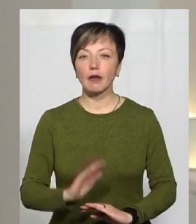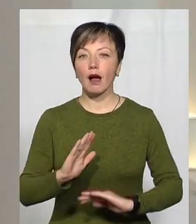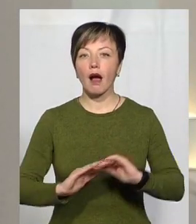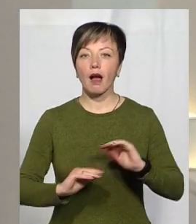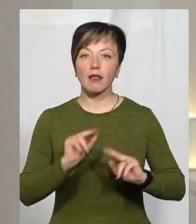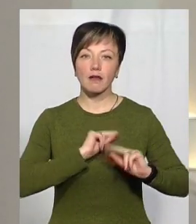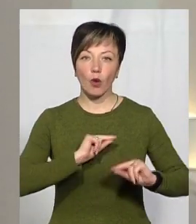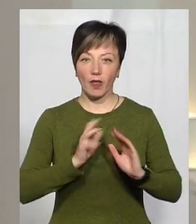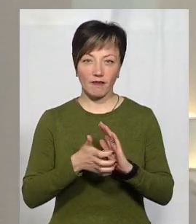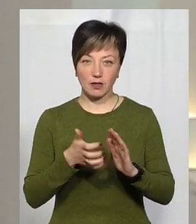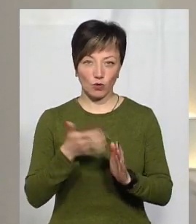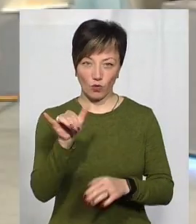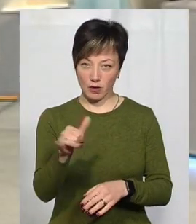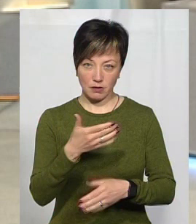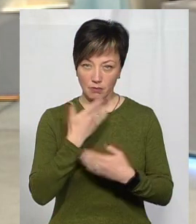дефіциту не відчуваєте?